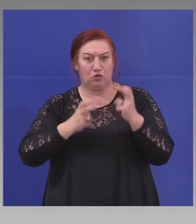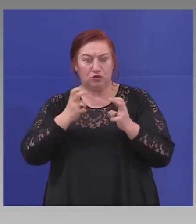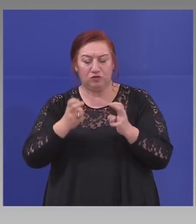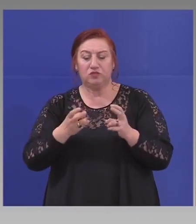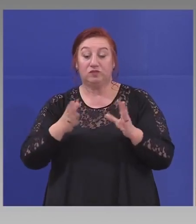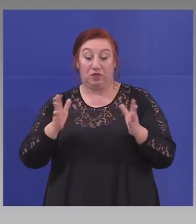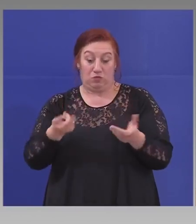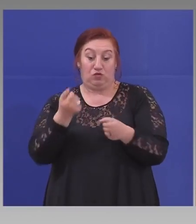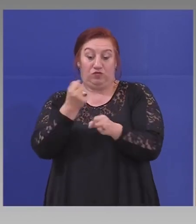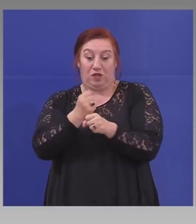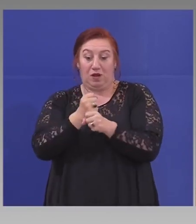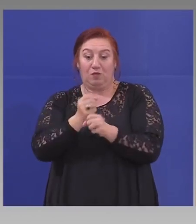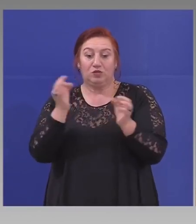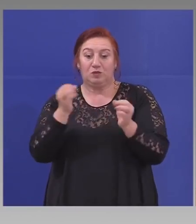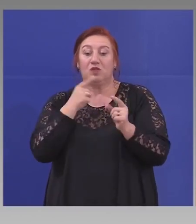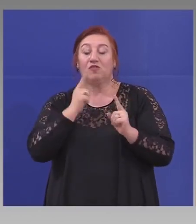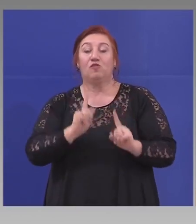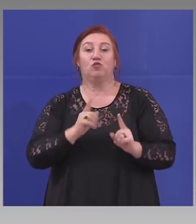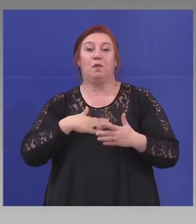И вие ги видяхте днес.